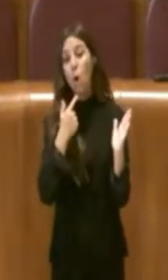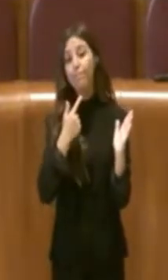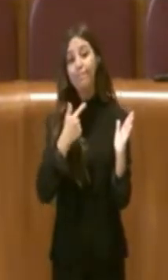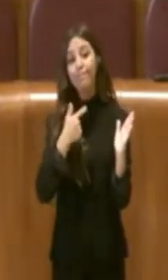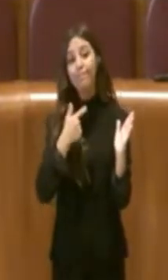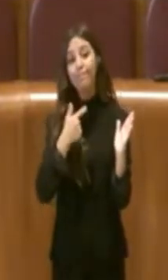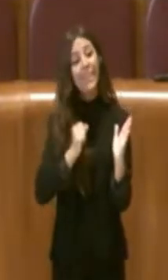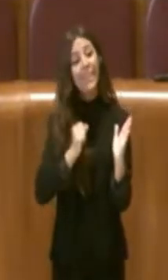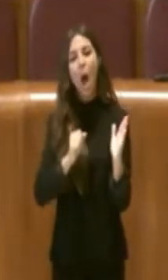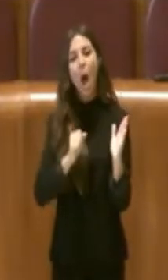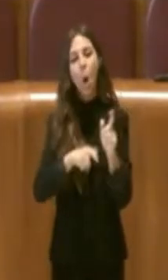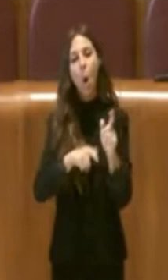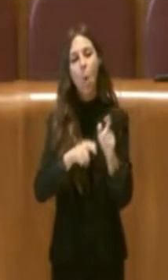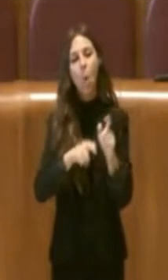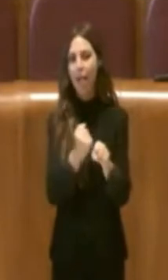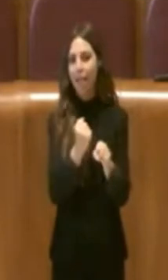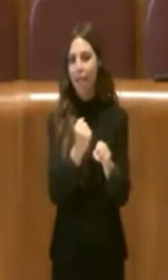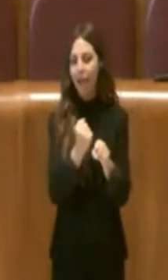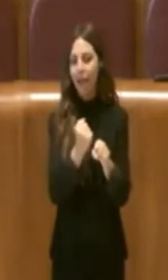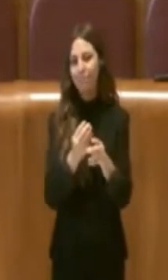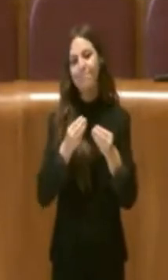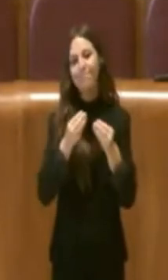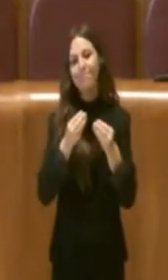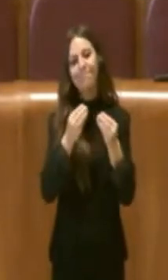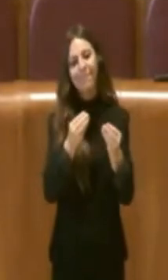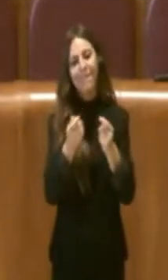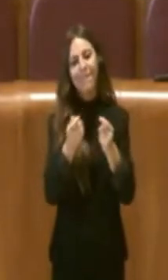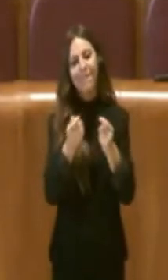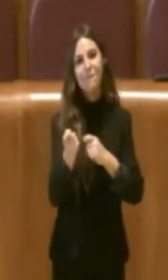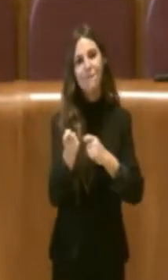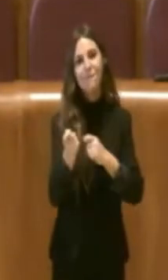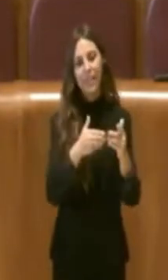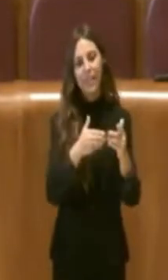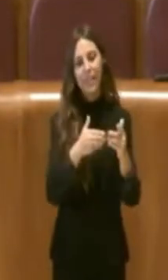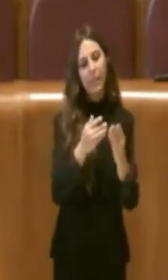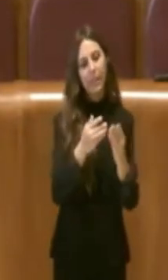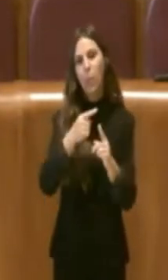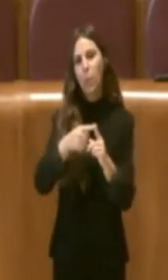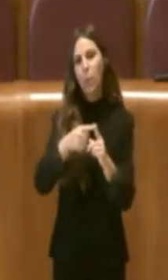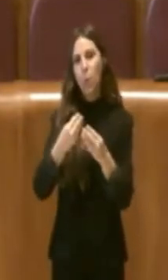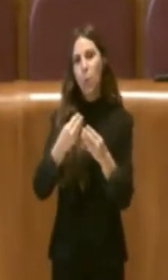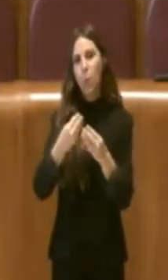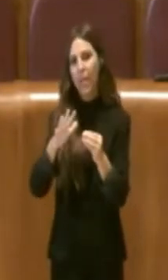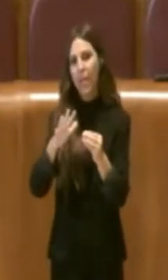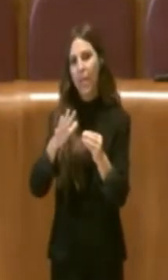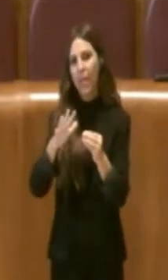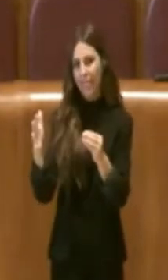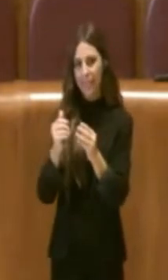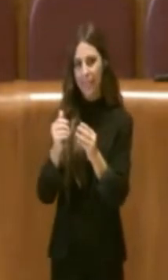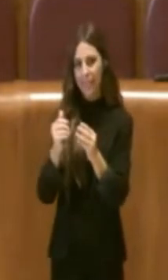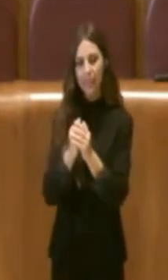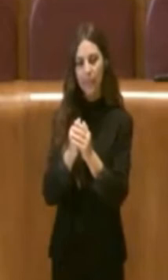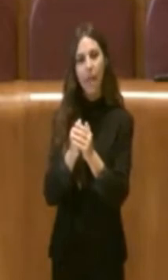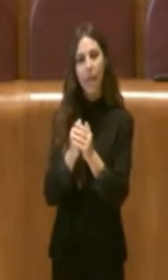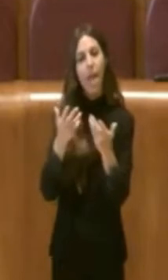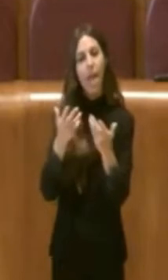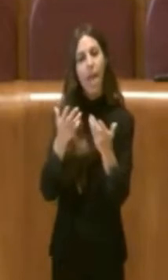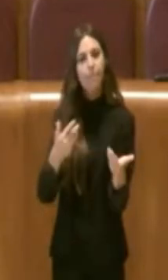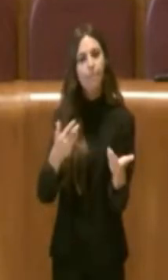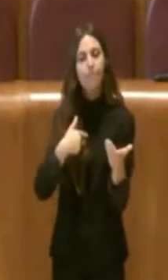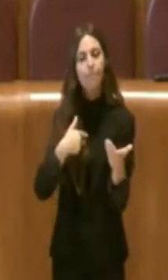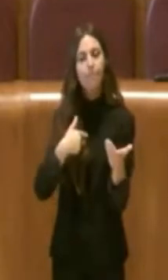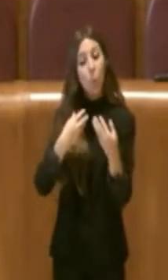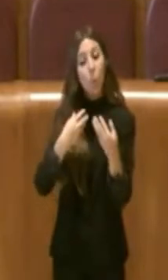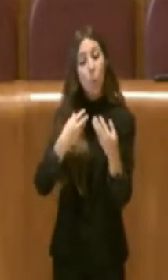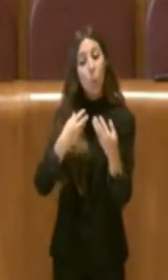a questi operatori di poter vendere questi generi diversi. Abbiamo indicato, cosa importante, che tra questi